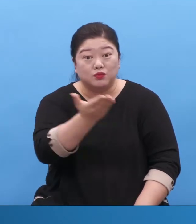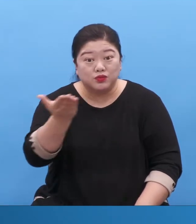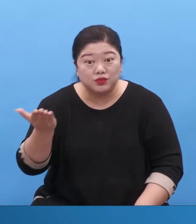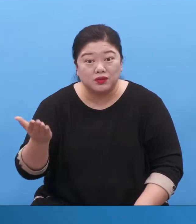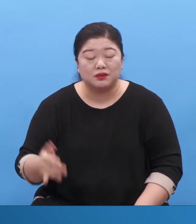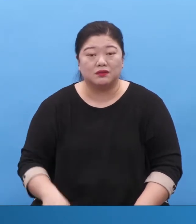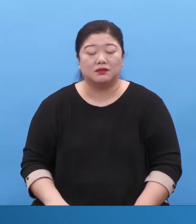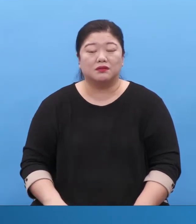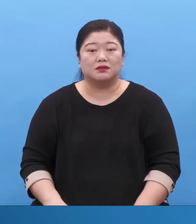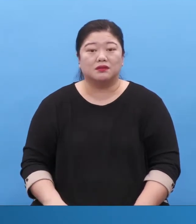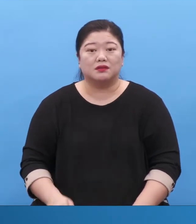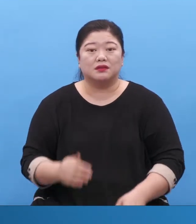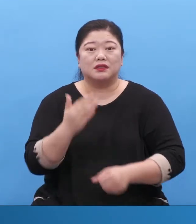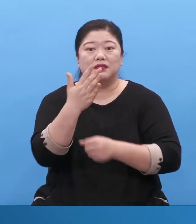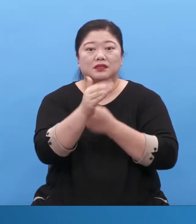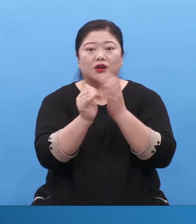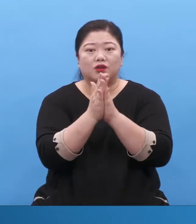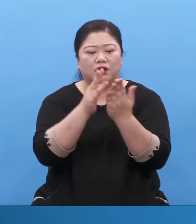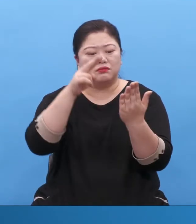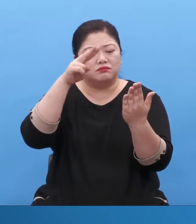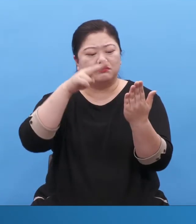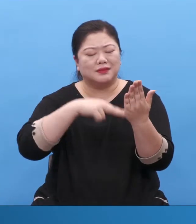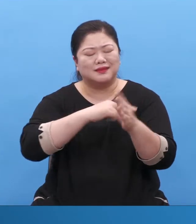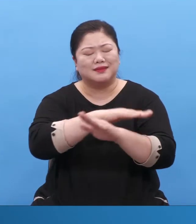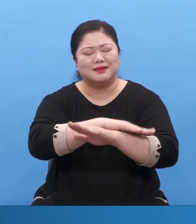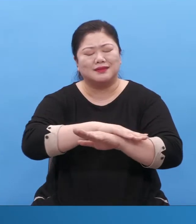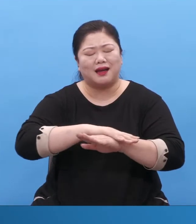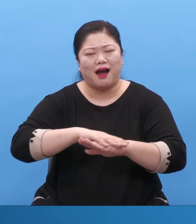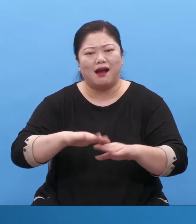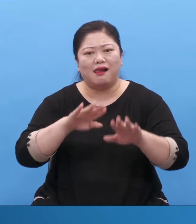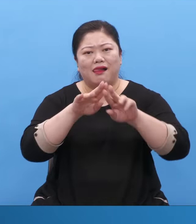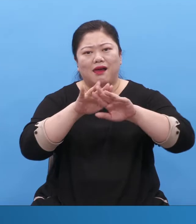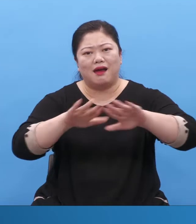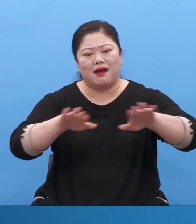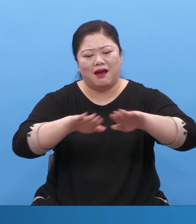여러분들이 신학적으로 성경제로 언약부터 정확하게 부탁드립니다.